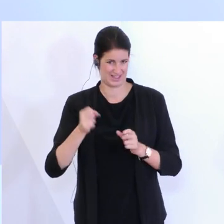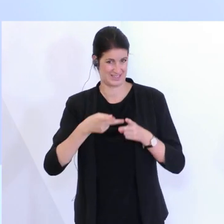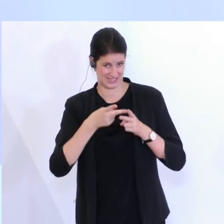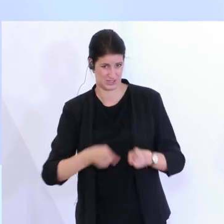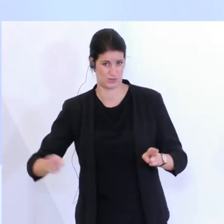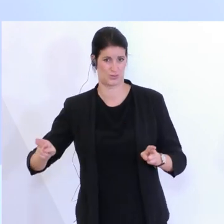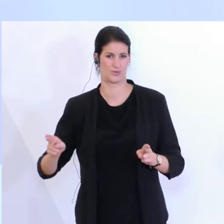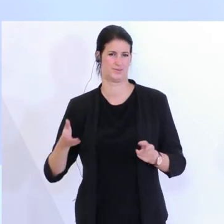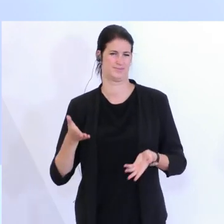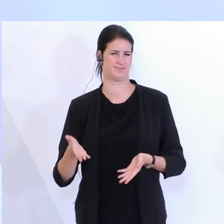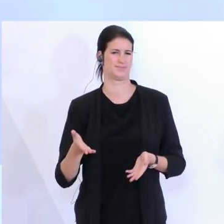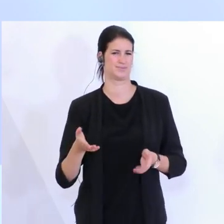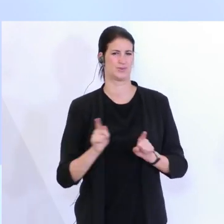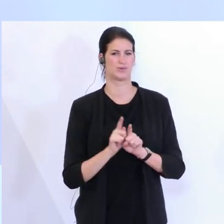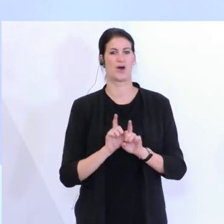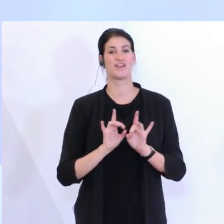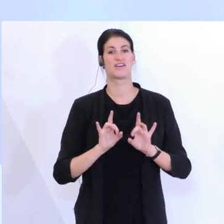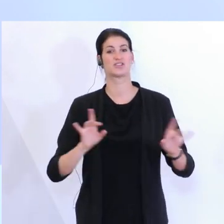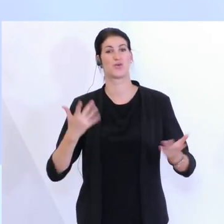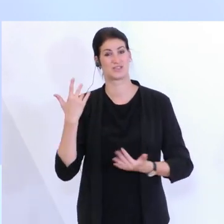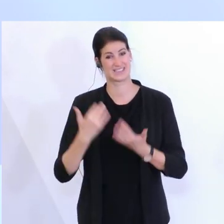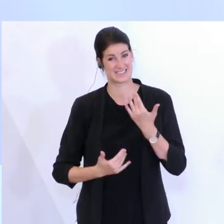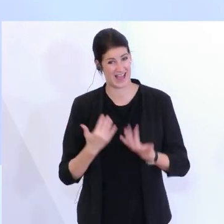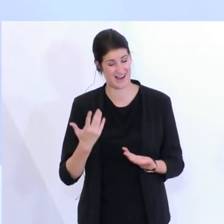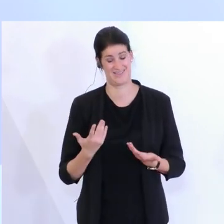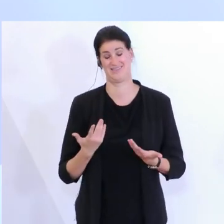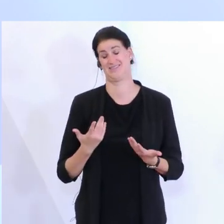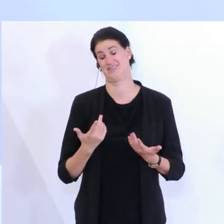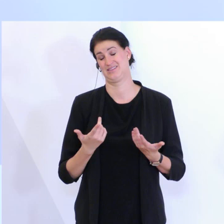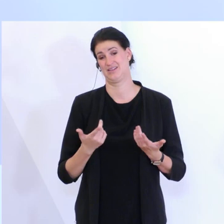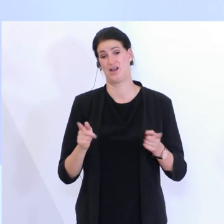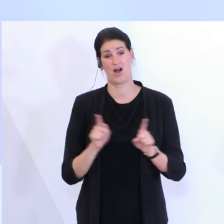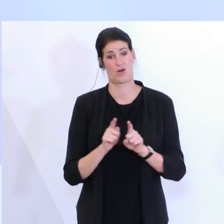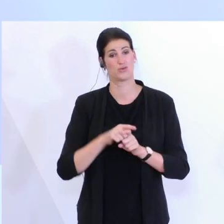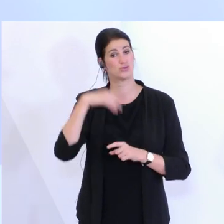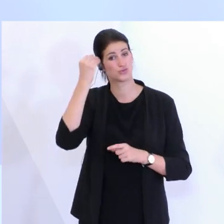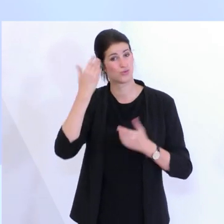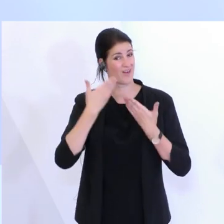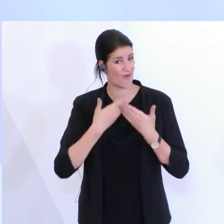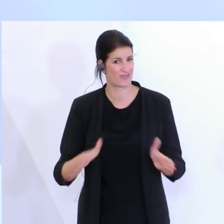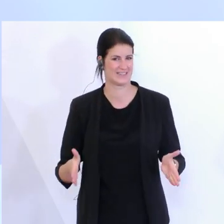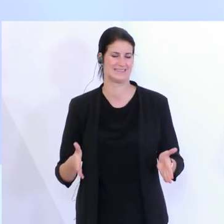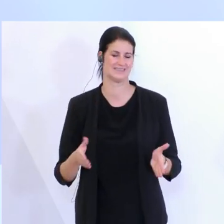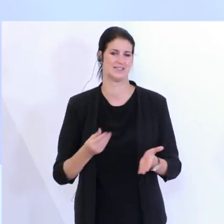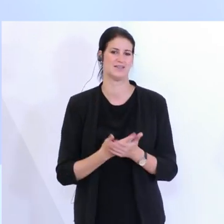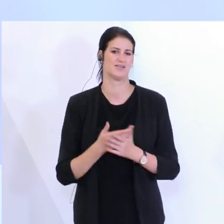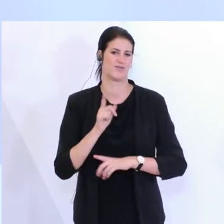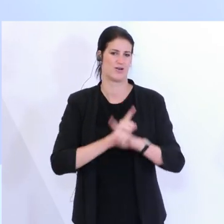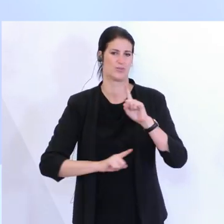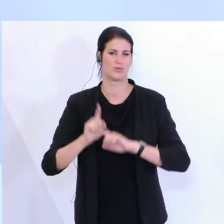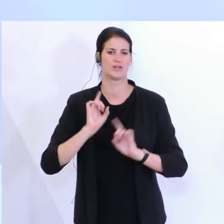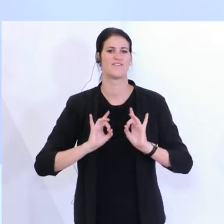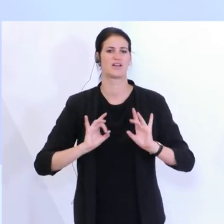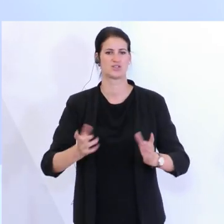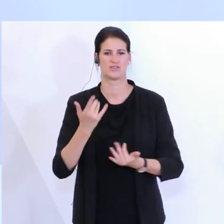und den steigenden Infektionszahlen öffnender Schulen gehen wir natürlich auch davon aus, dass die Infektionszahlen steigen